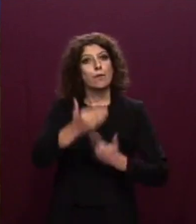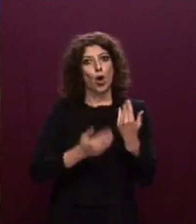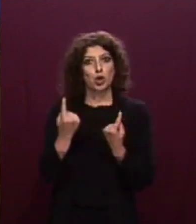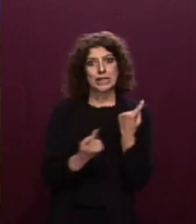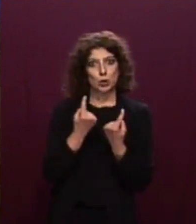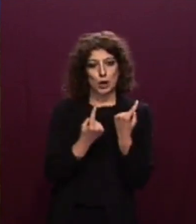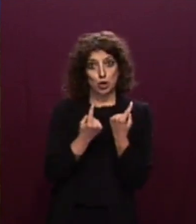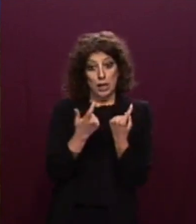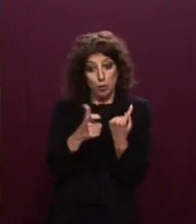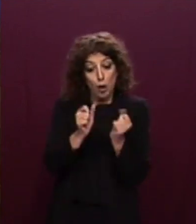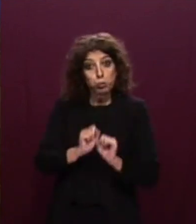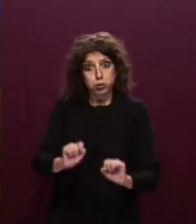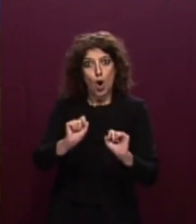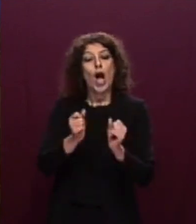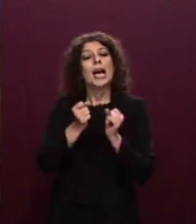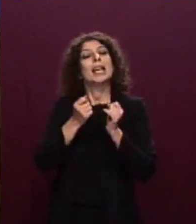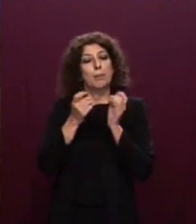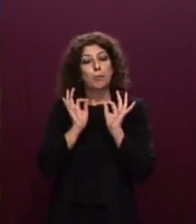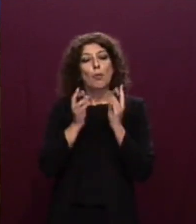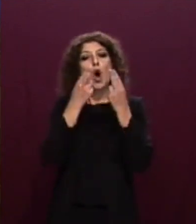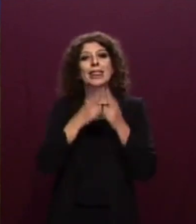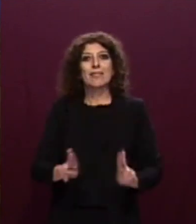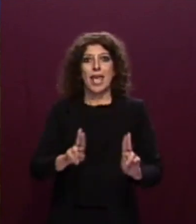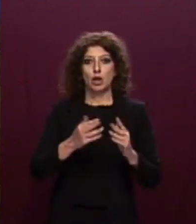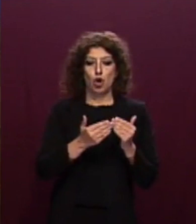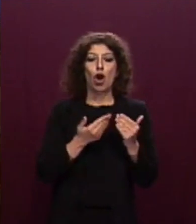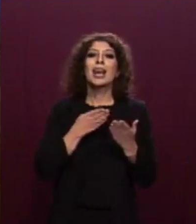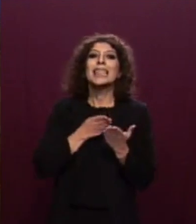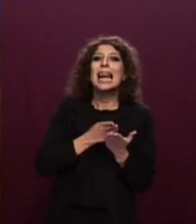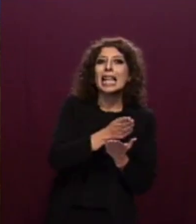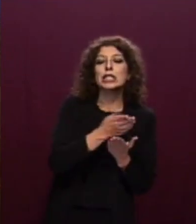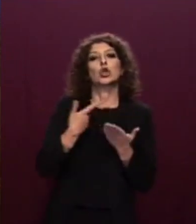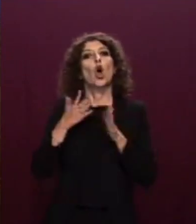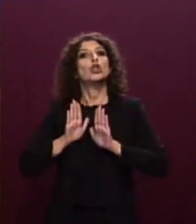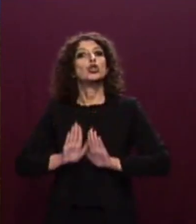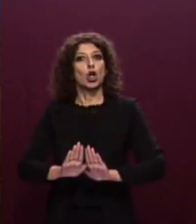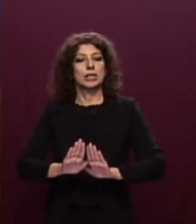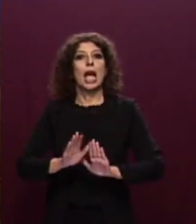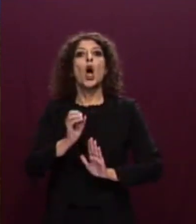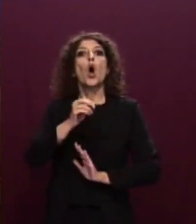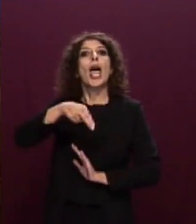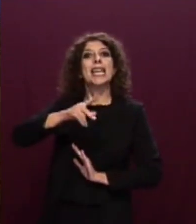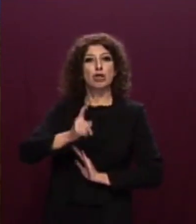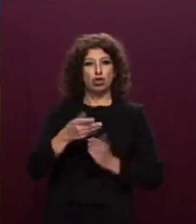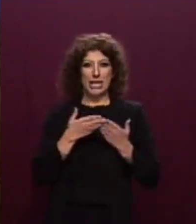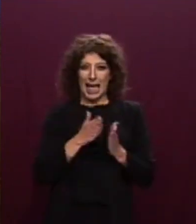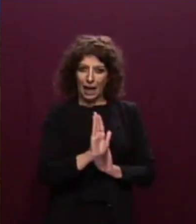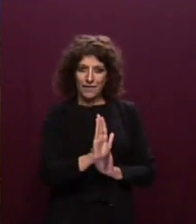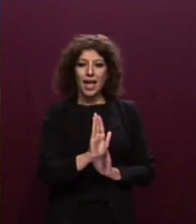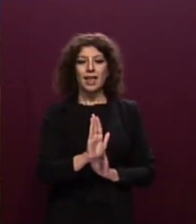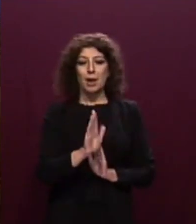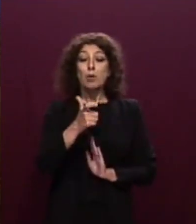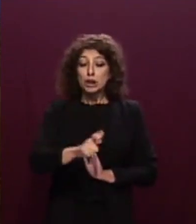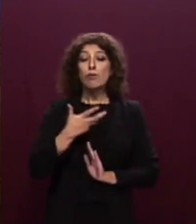presupposti per l'applicazione del divieto di transito e sosta della nave ONG nel mare territoriale italiano, come previsto dalle leggi